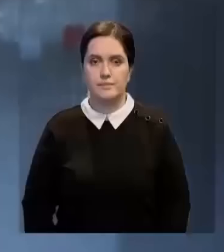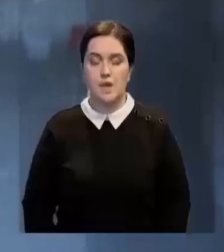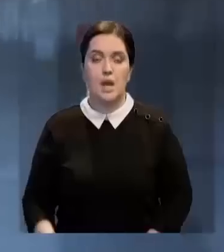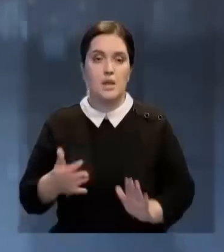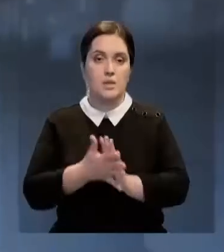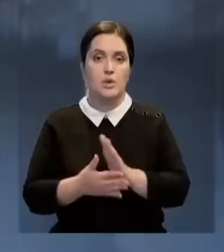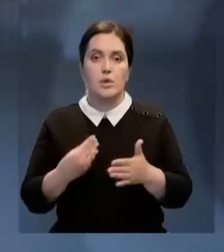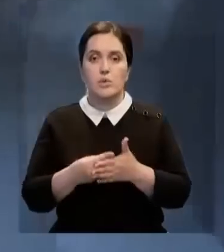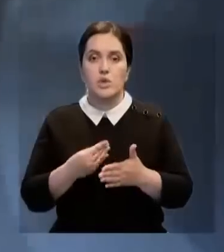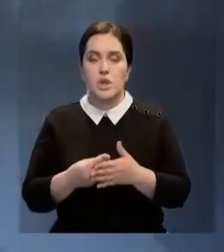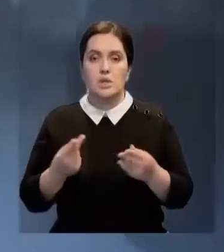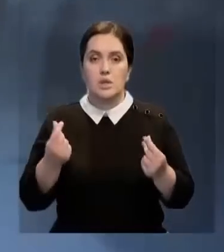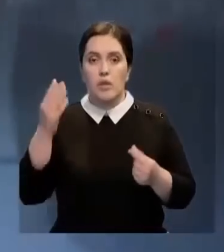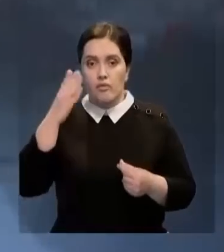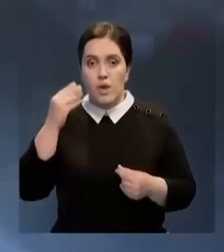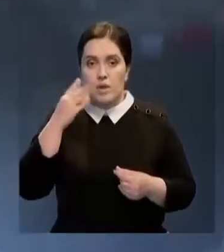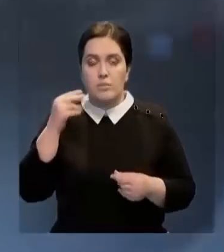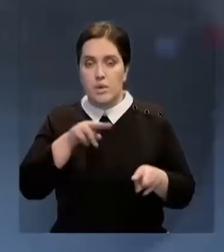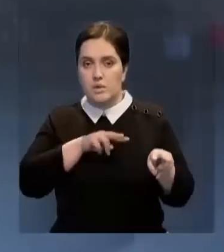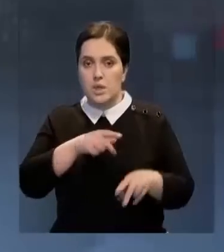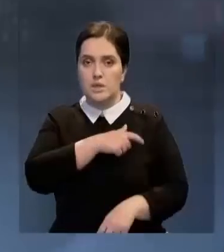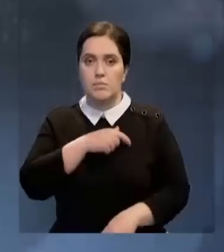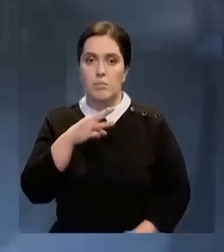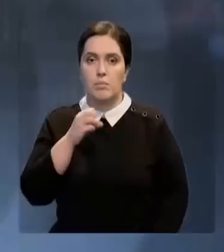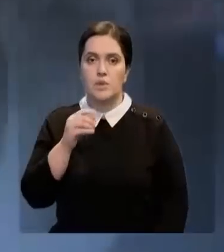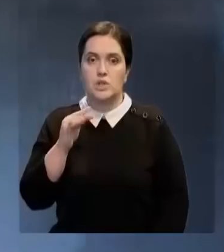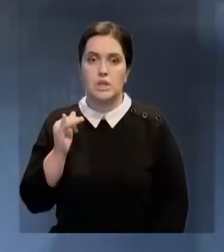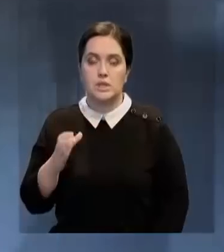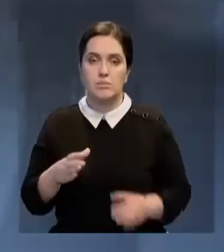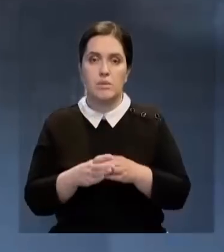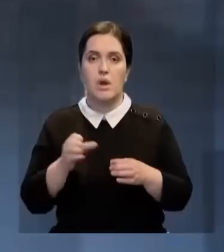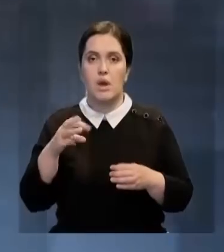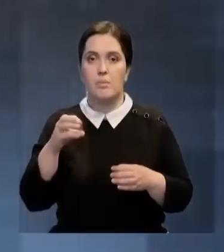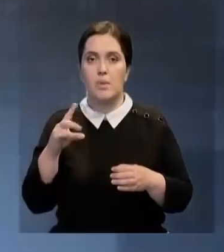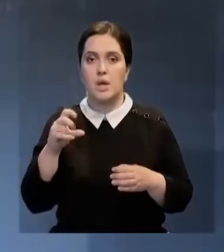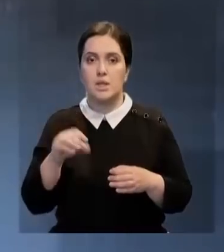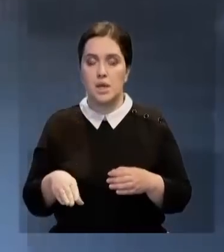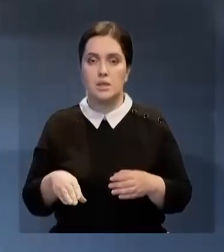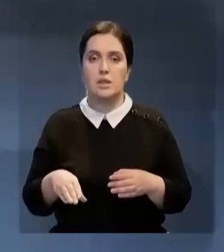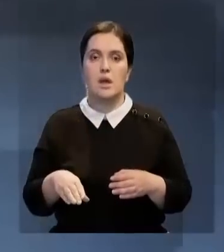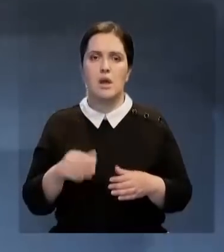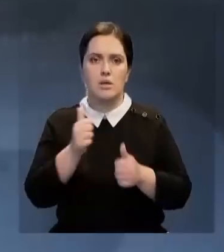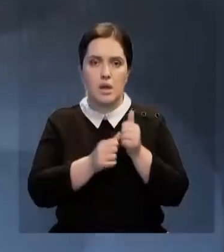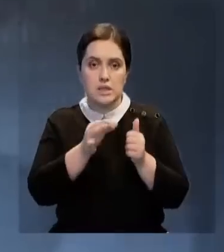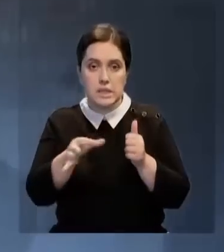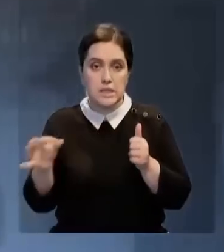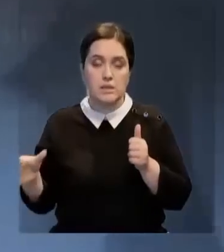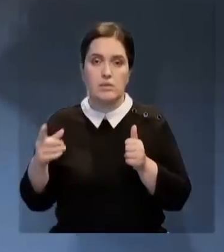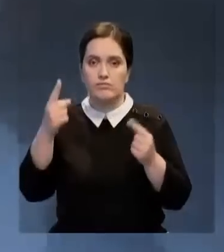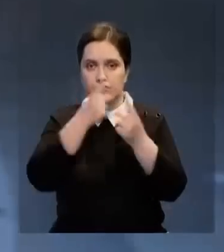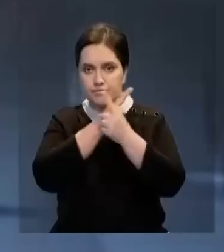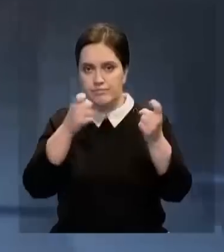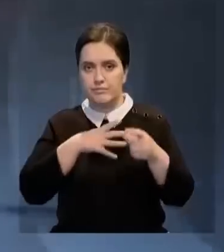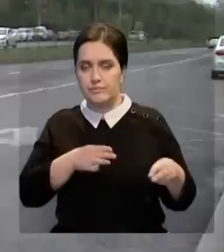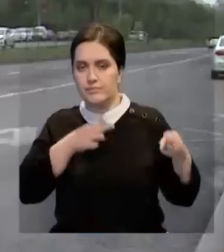Расход бюджетных денег в Алматы намерены контролировать депутаты-можилиса от партии Аманат, вплоть до Теина. Об этом они заявили в ходе визита в